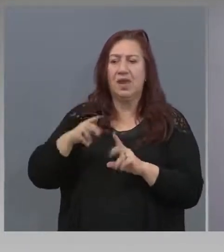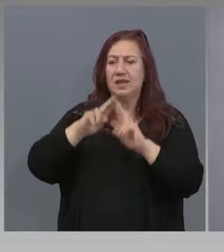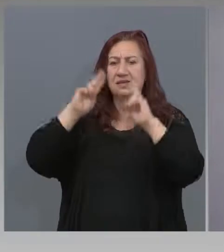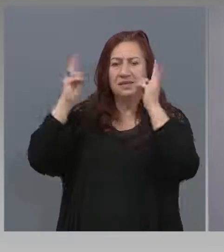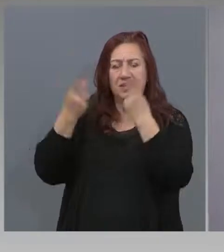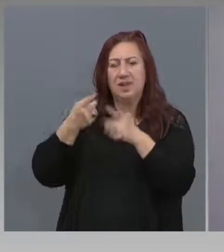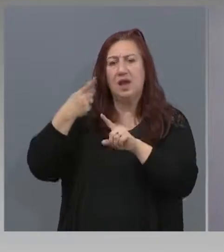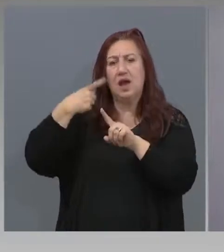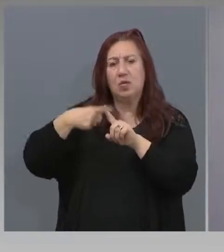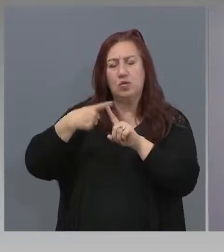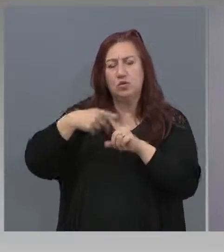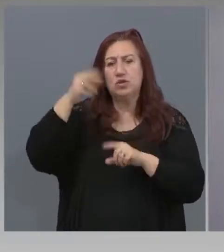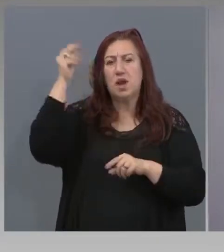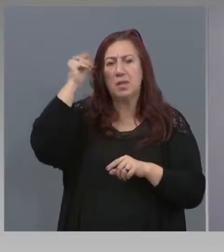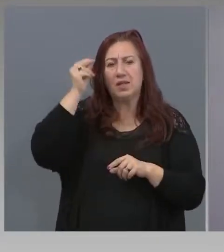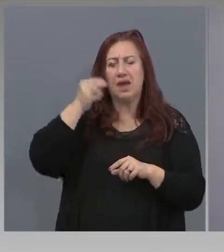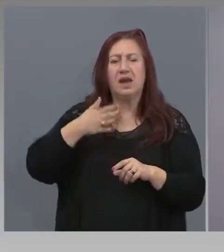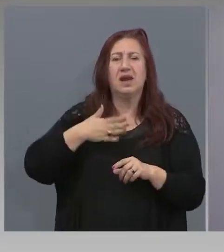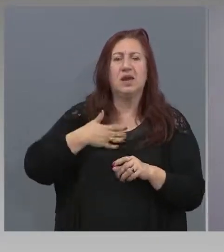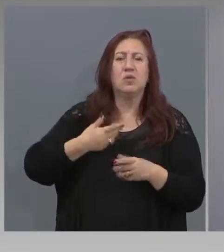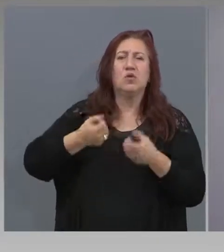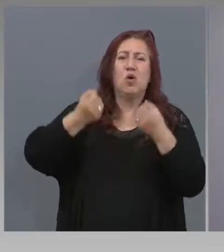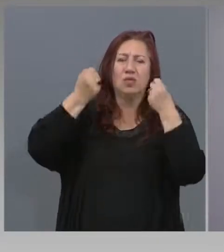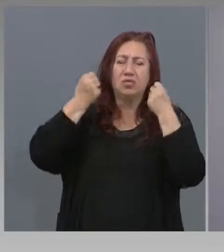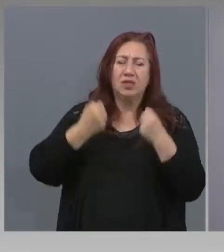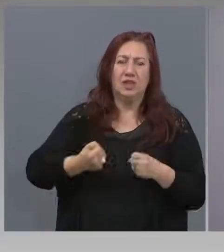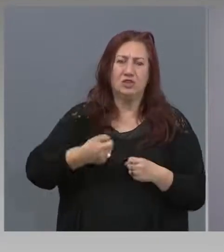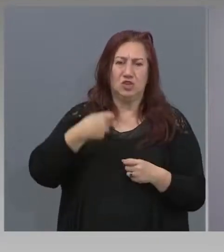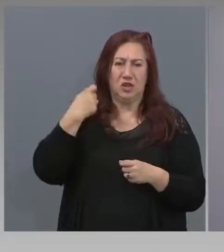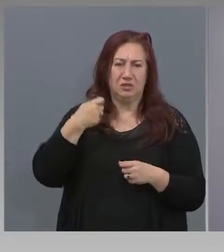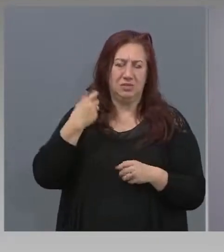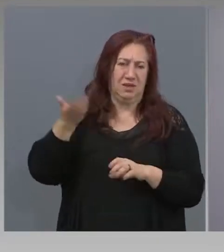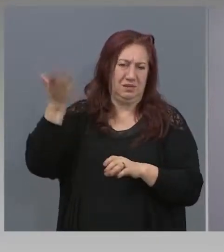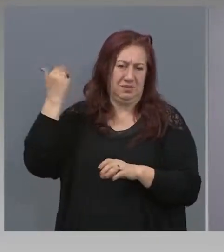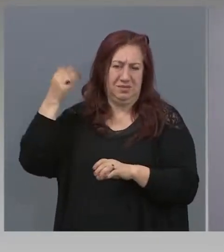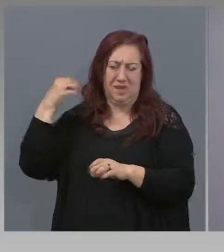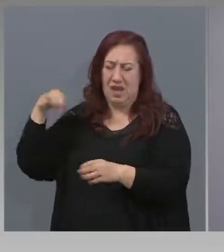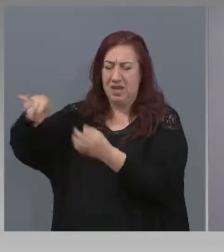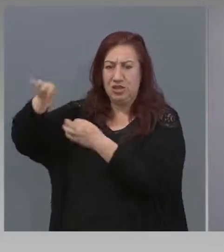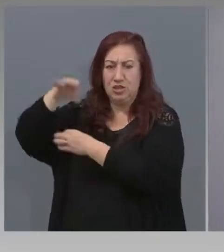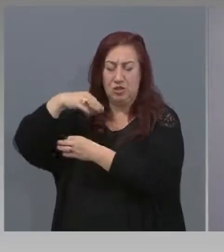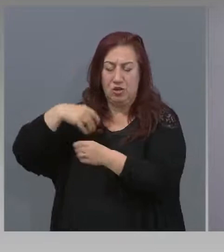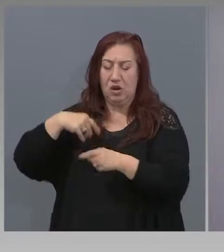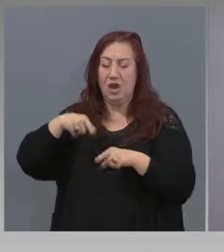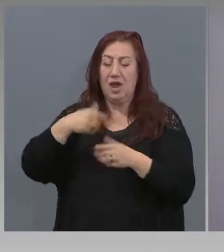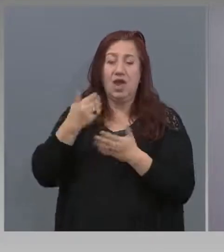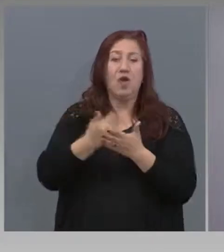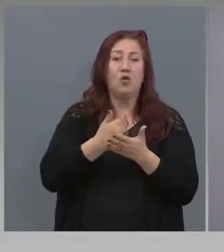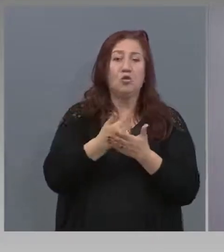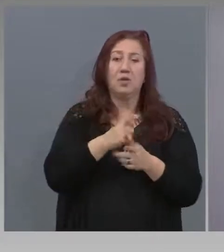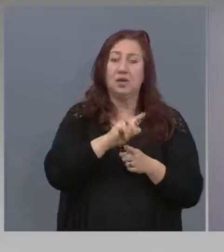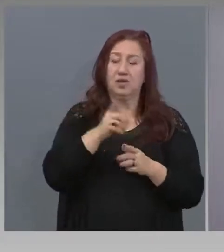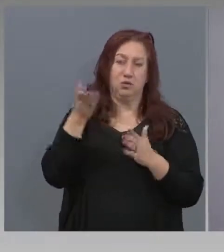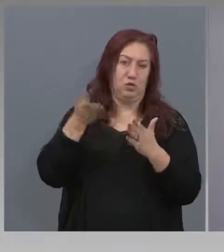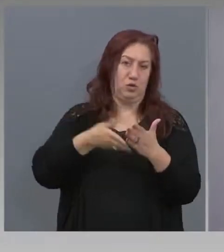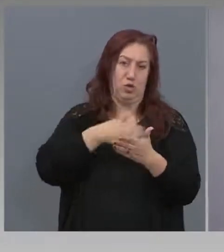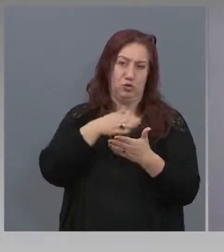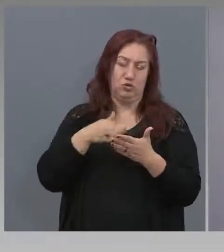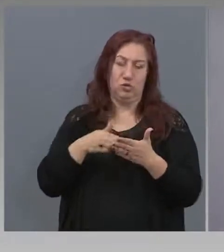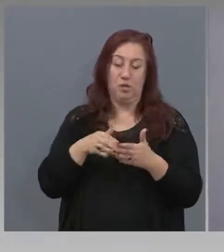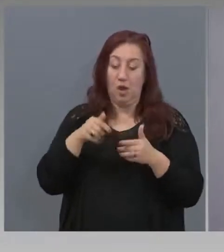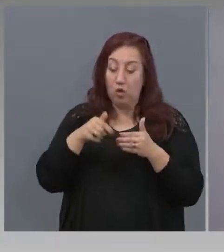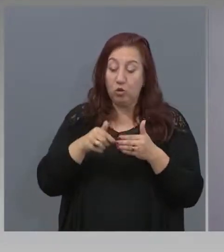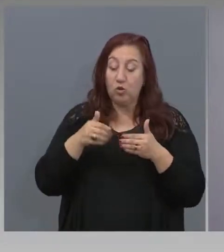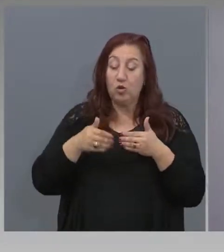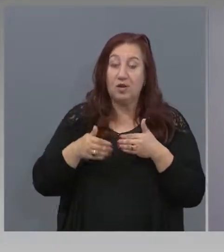от този вирус. Живота не може да спре, економиката не може да бъде унищожена. От тук надава така, има две неща.